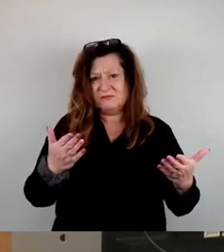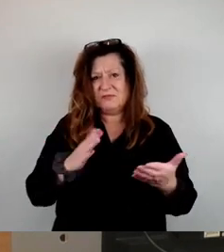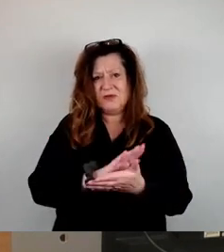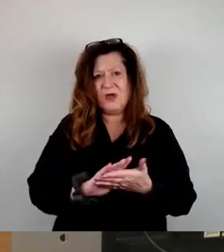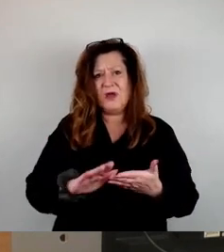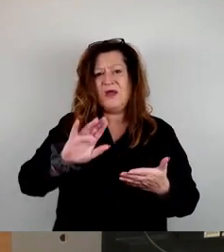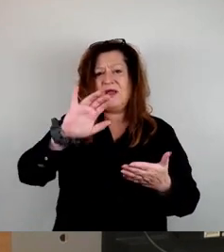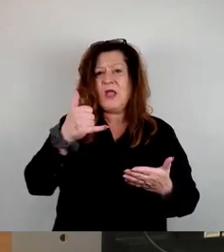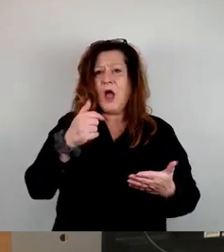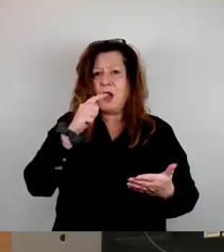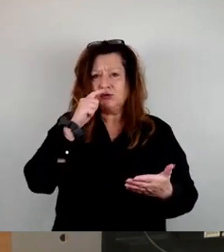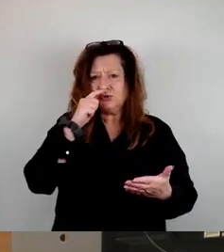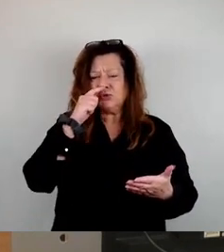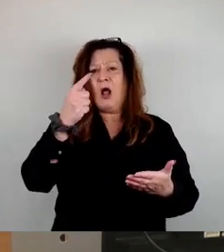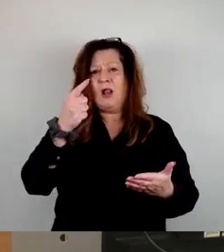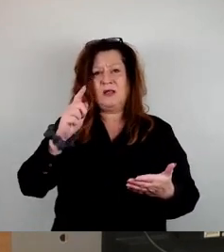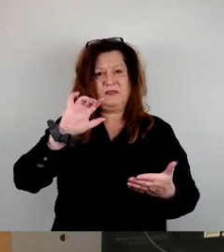ich bin stolz, wieder Stadtrat zu sein.